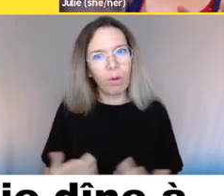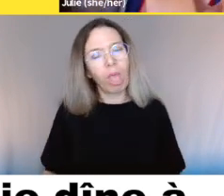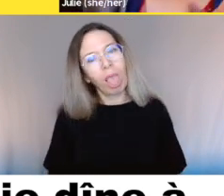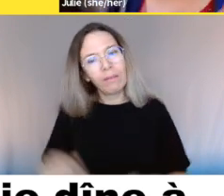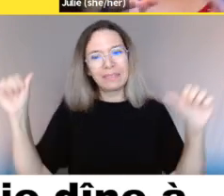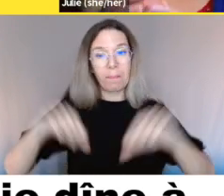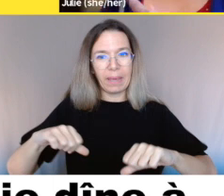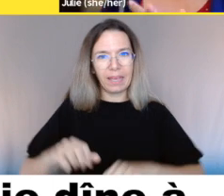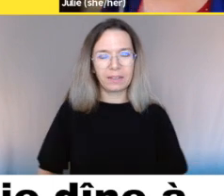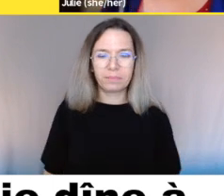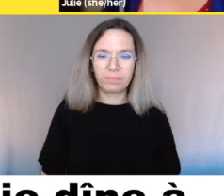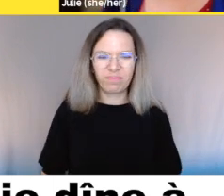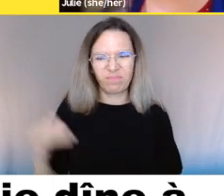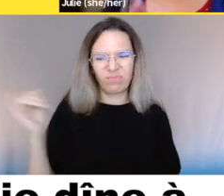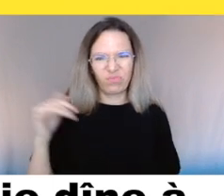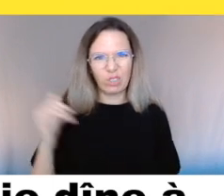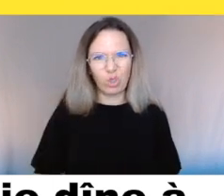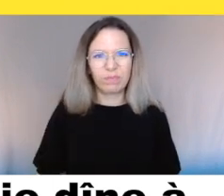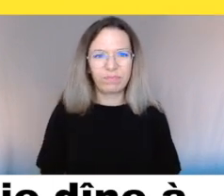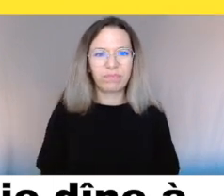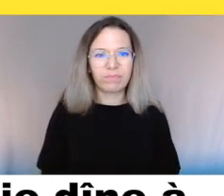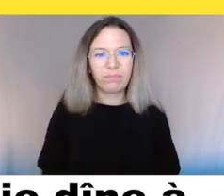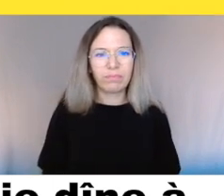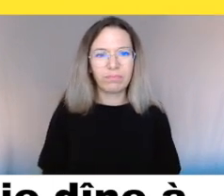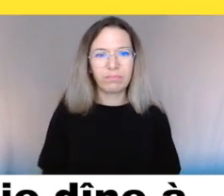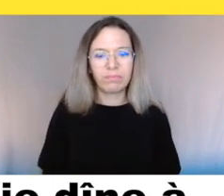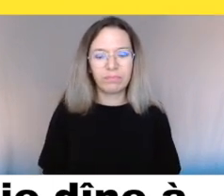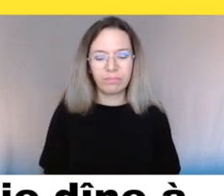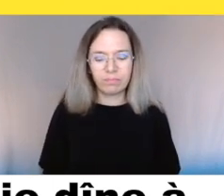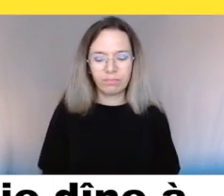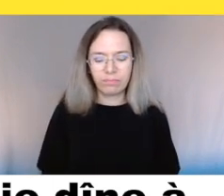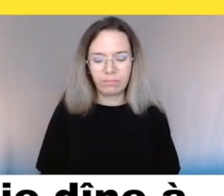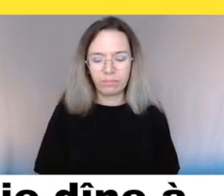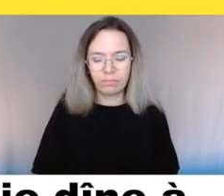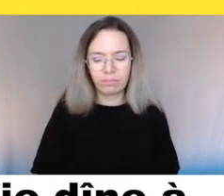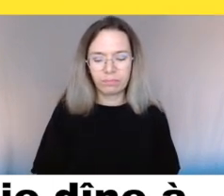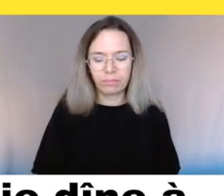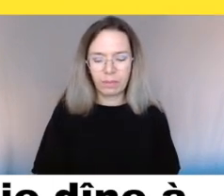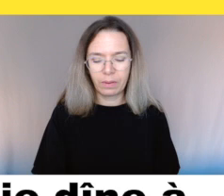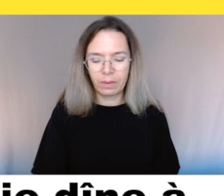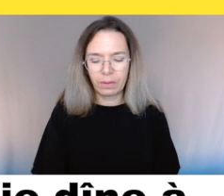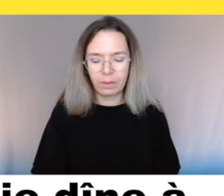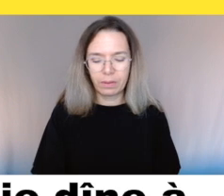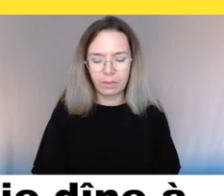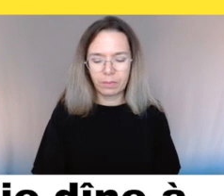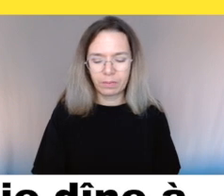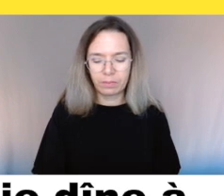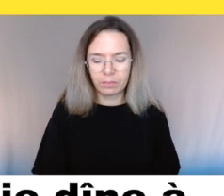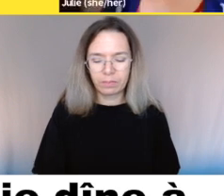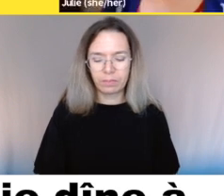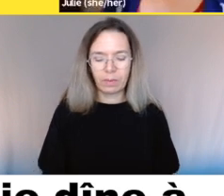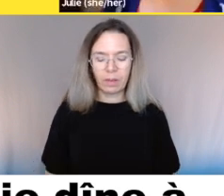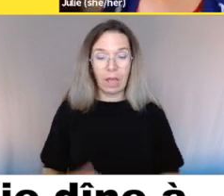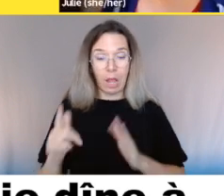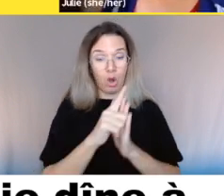toutes les affaires d'accessibilité, mais ça devient plus en plus commun, maintenant. Il y des points d'accessibilité.